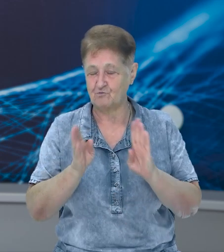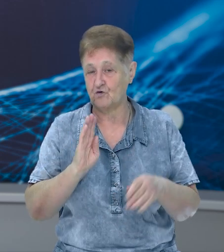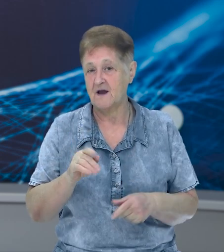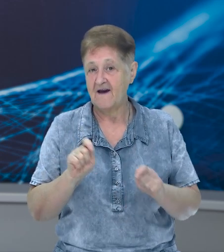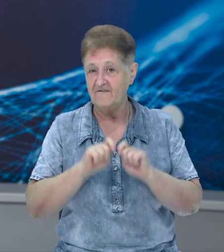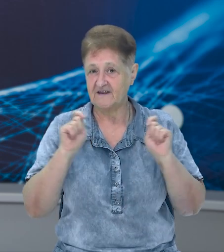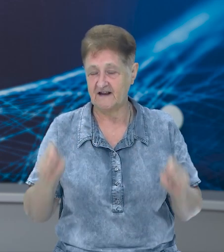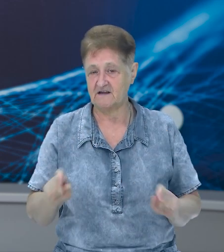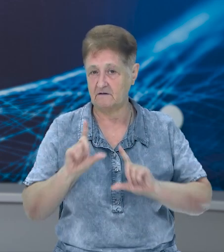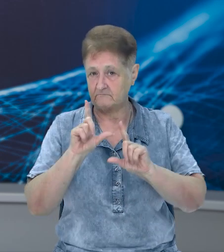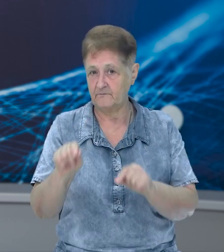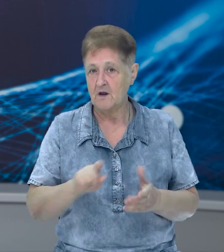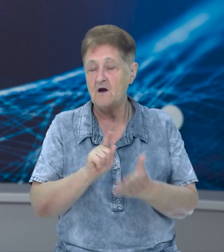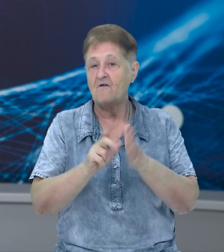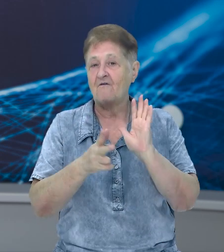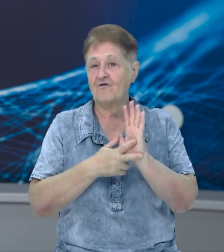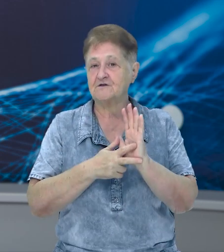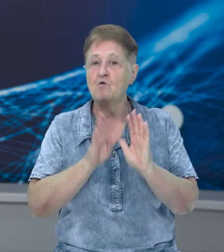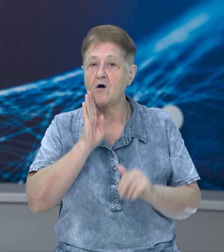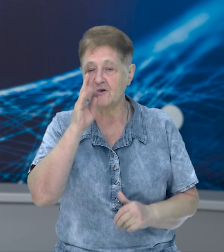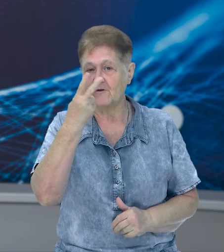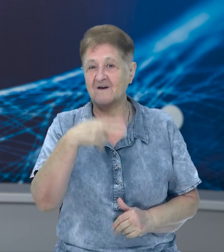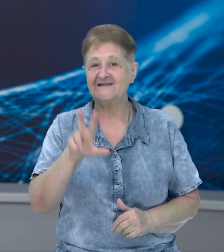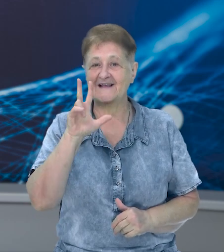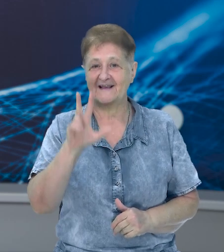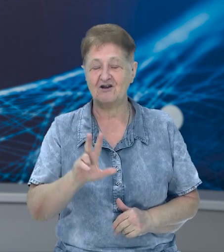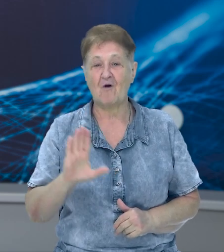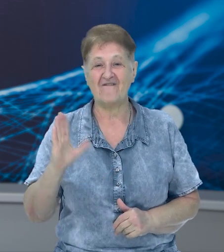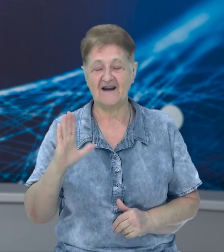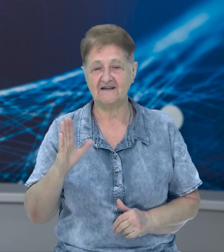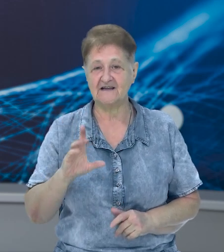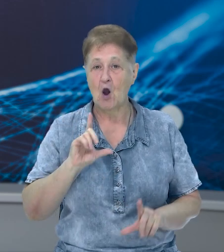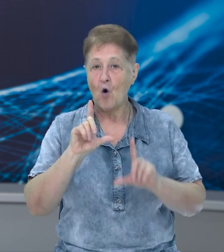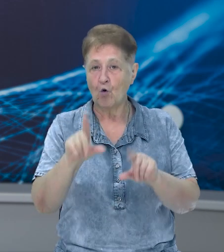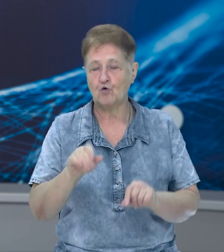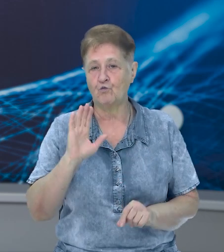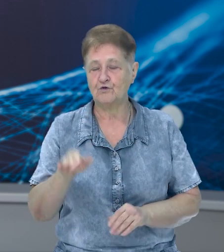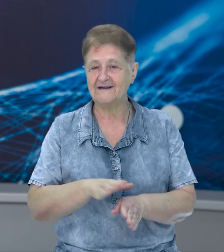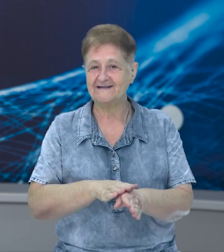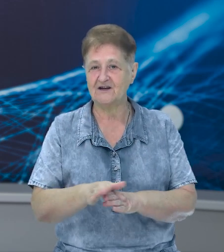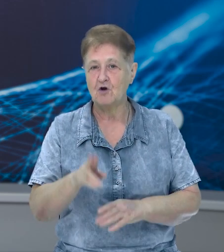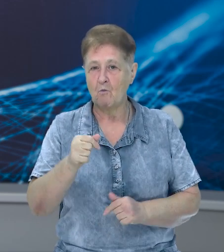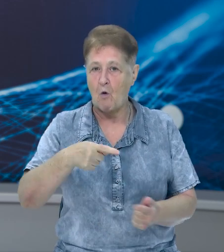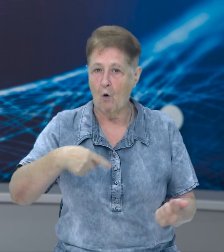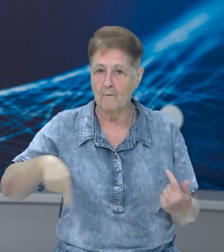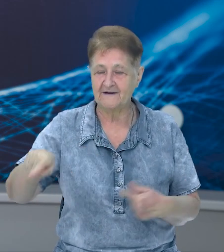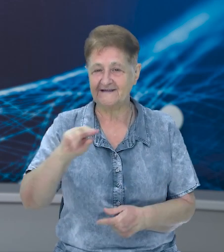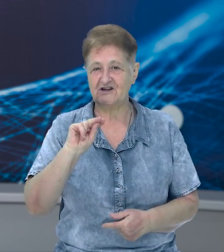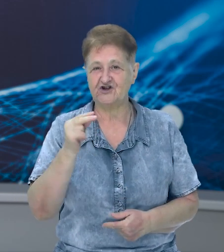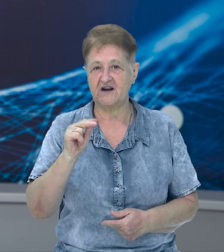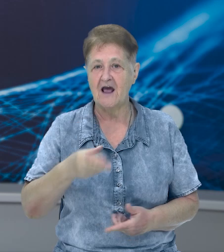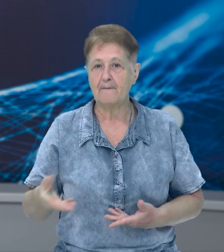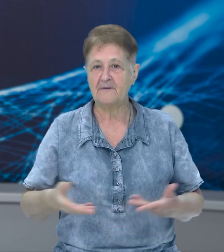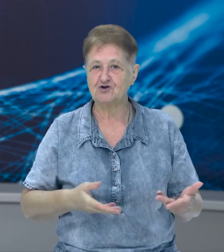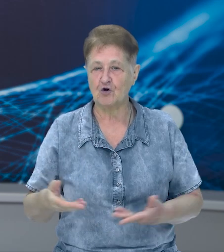Відкриття руху заплановано з 8-ї години ранку 23 вересня. Рух транспорту буде здійснюватись по об'їзні Чернігова,